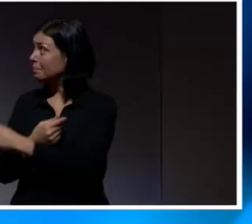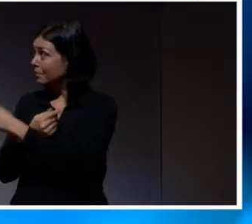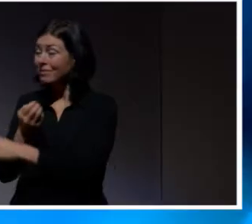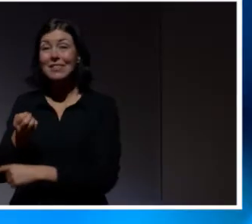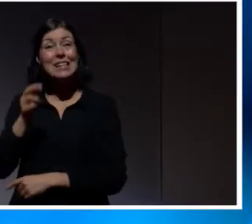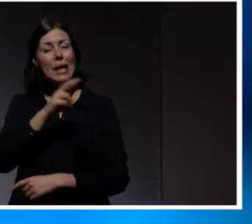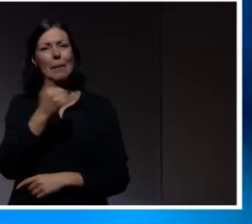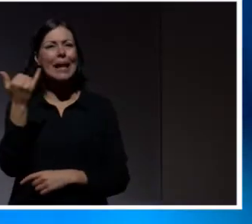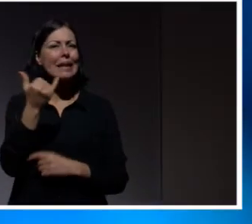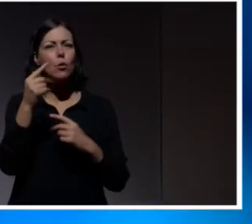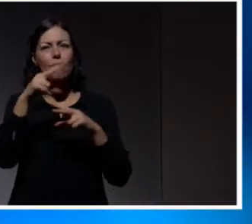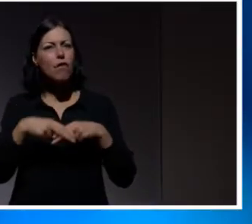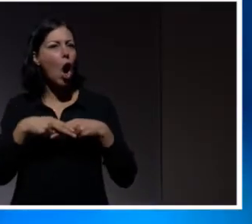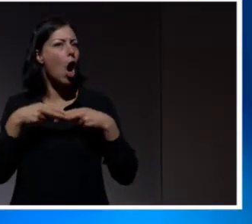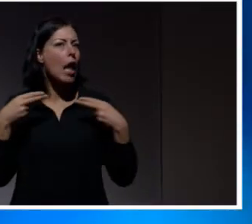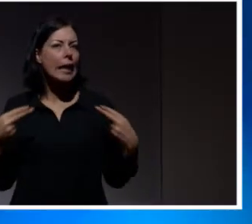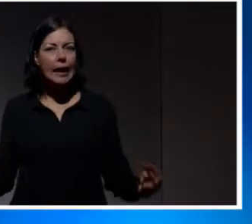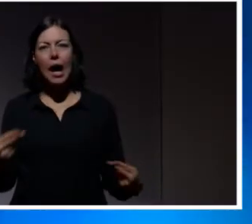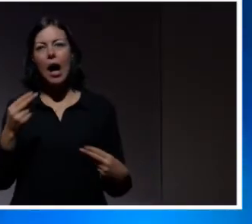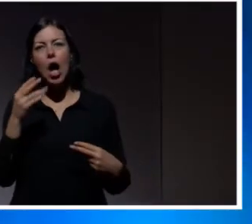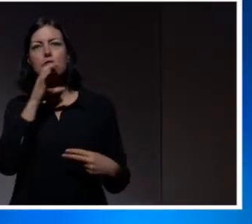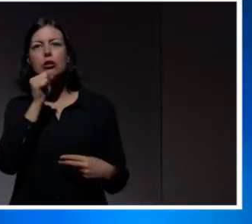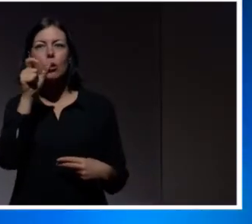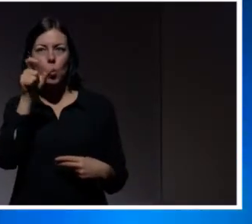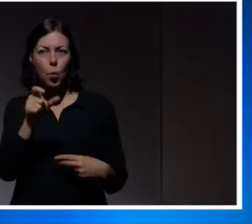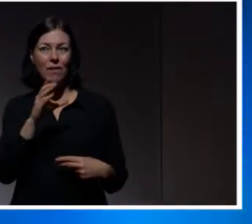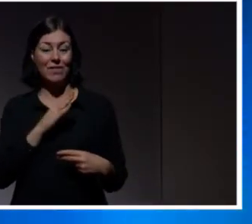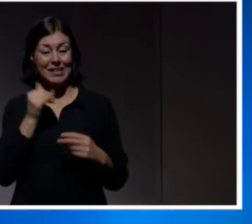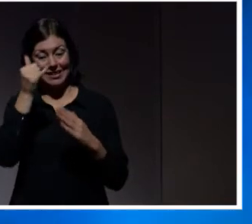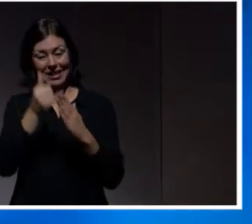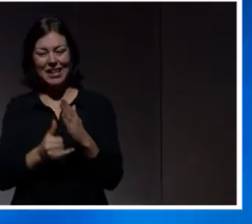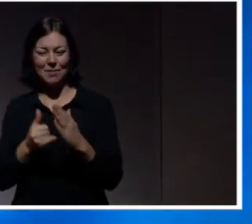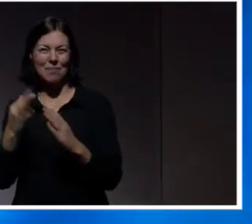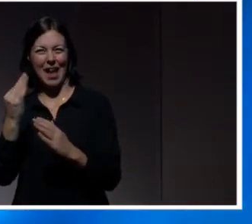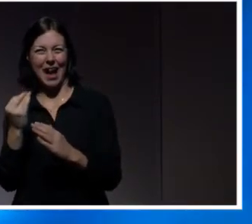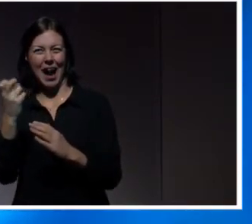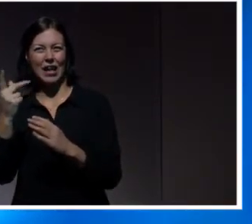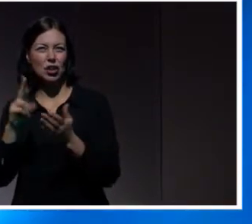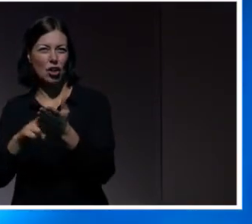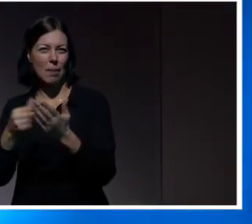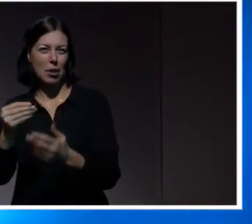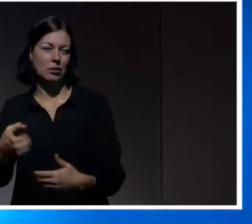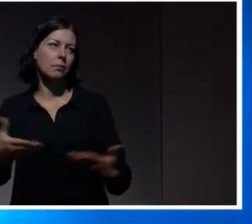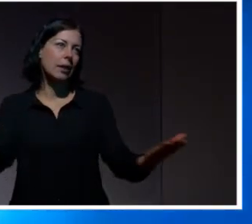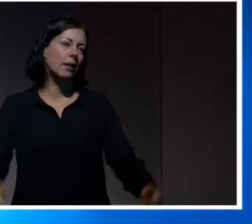tio vanligaste lösenorden som förekommer i de här hackade databaserna. Men alltså hörni.